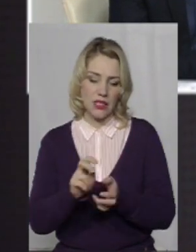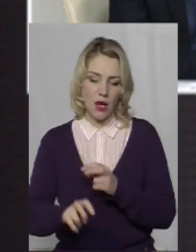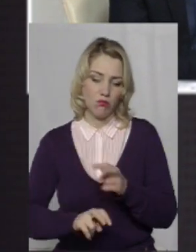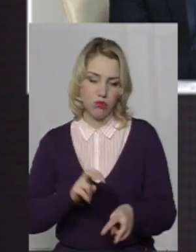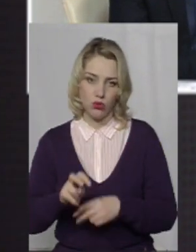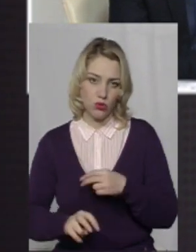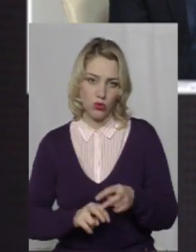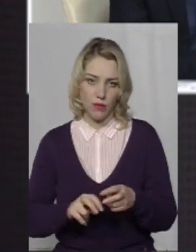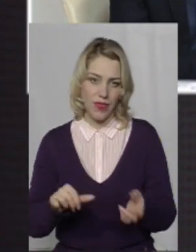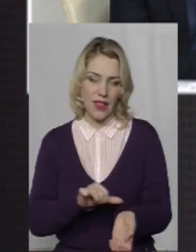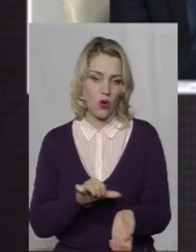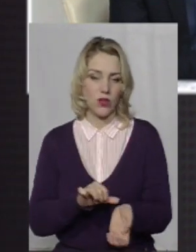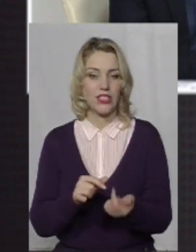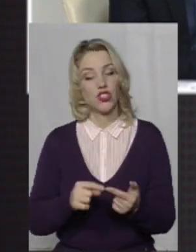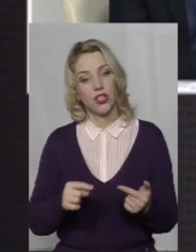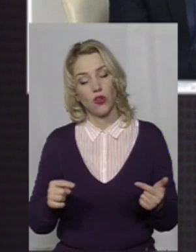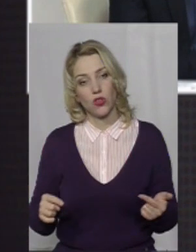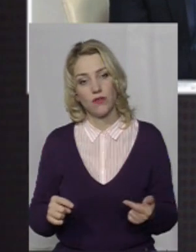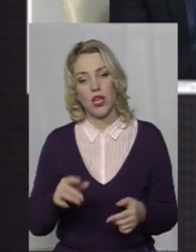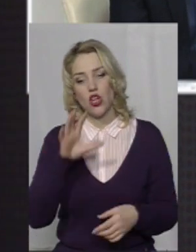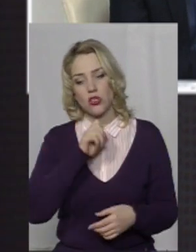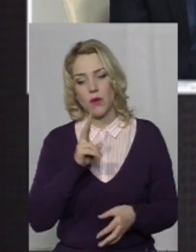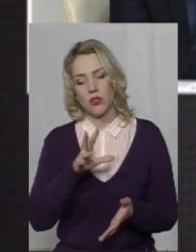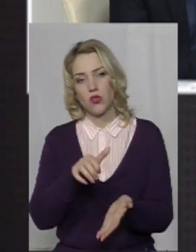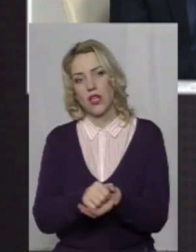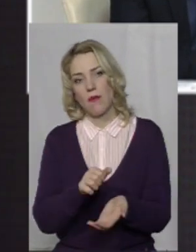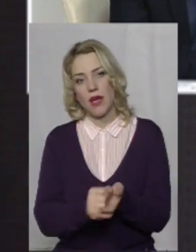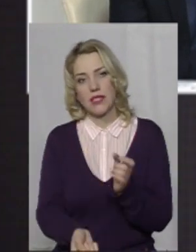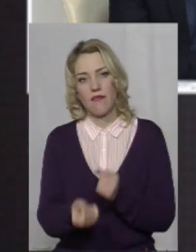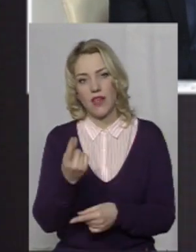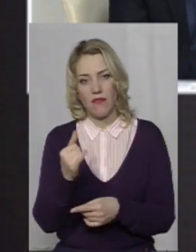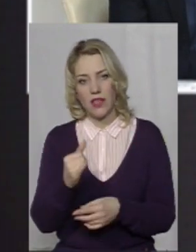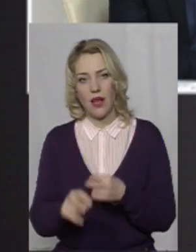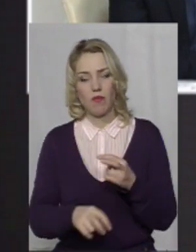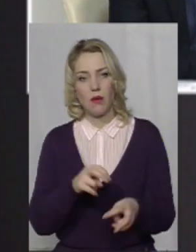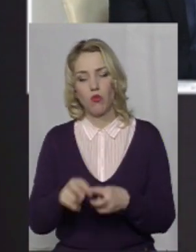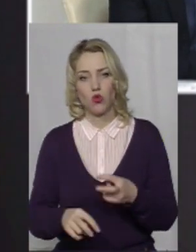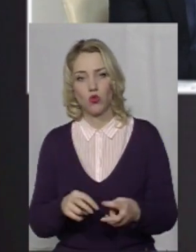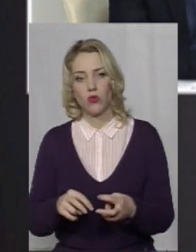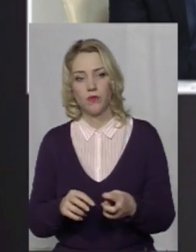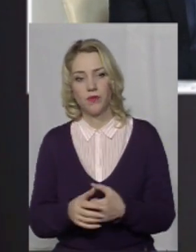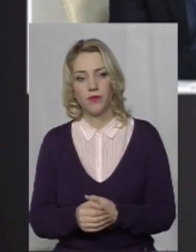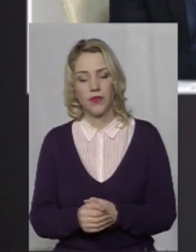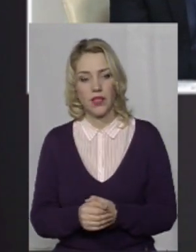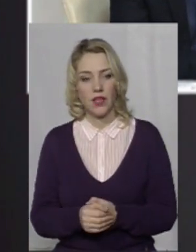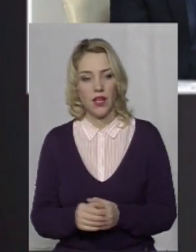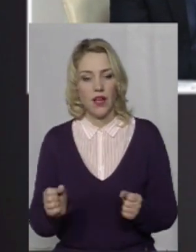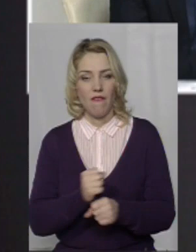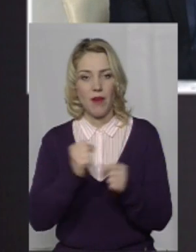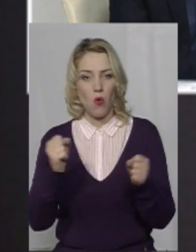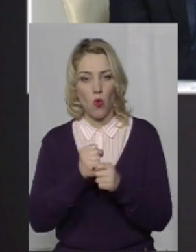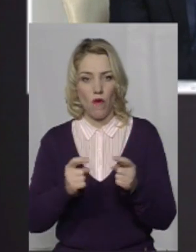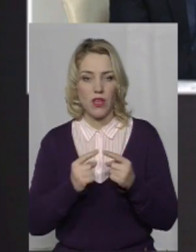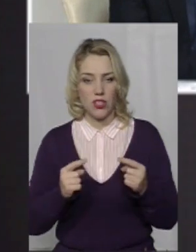наркотичних речовин, собаки, які займаються виявленим та пошуком вибухових